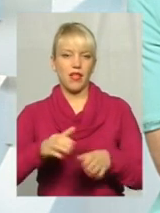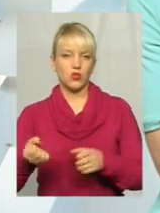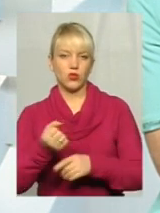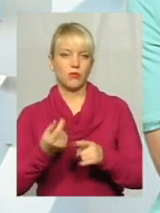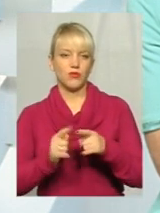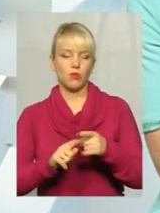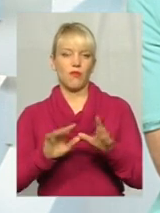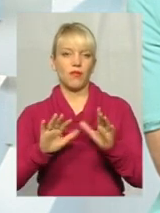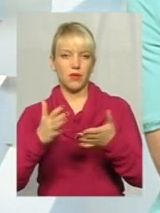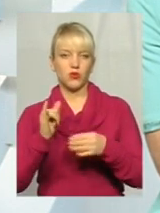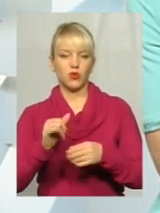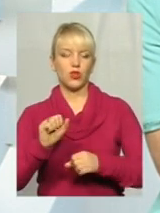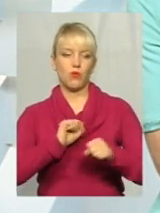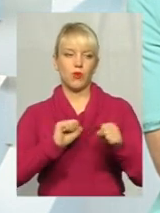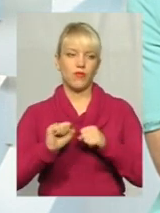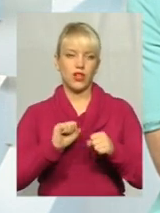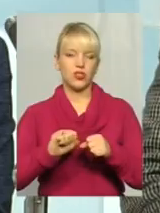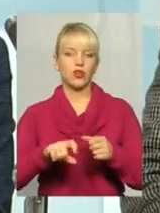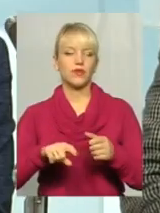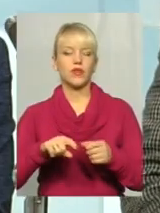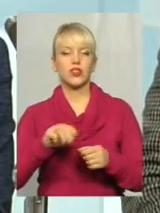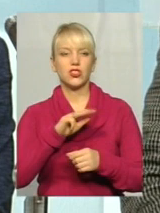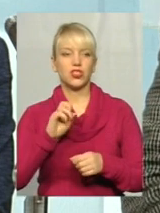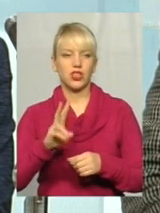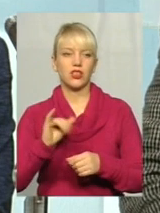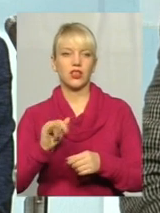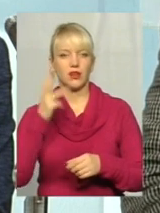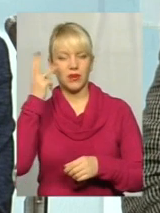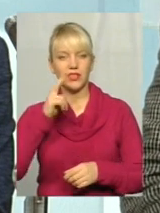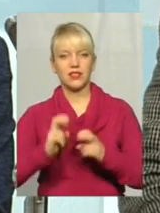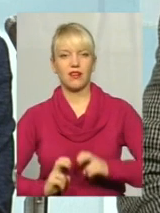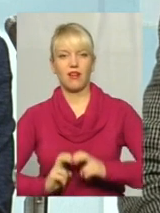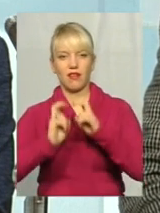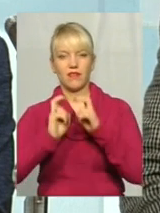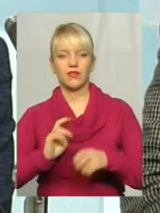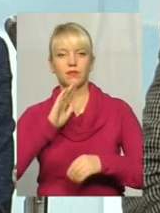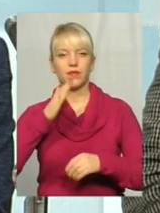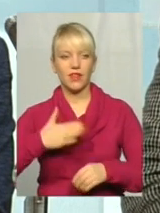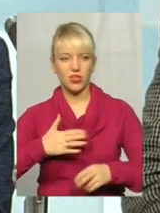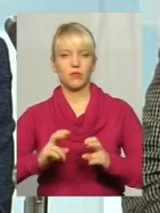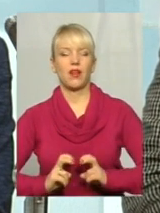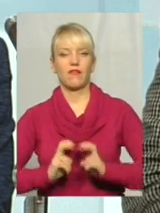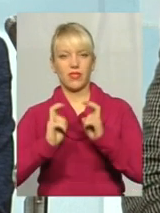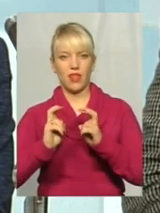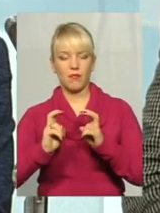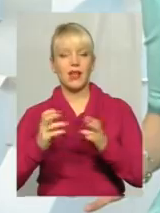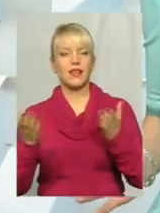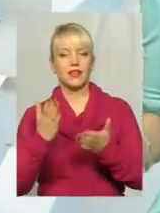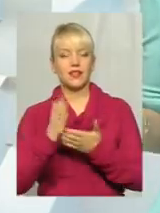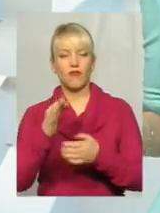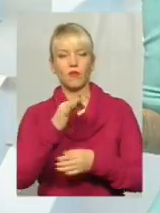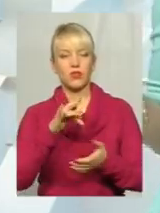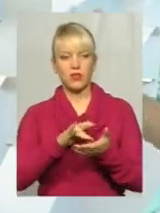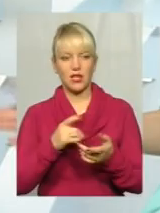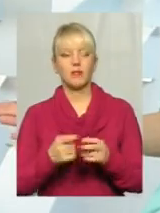Тобто в даному випадку і управляюча комунальна компанія, та Хмельницьк Ліфт. Нашими ліфтами, які є в обласному